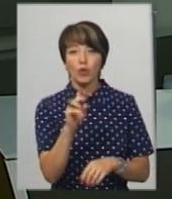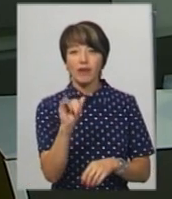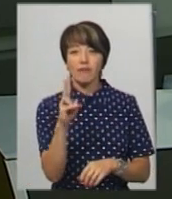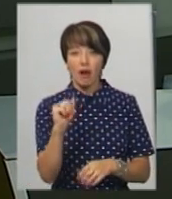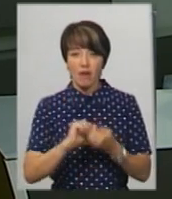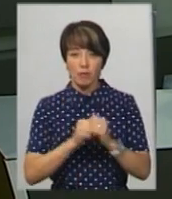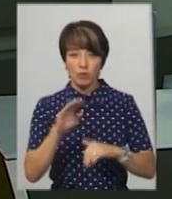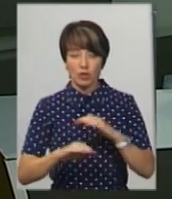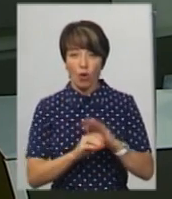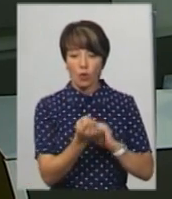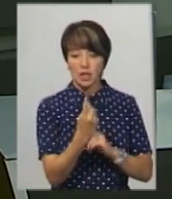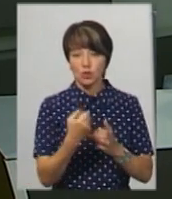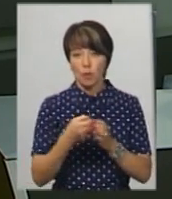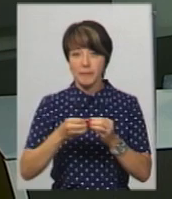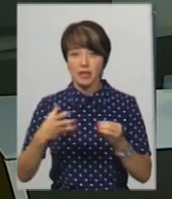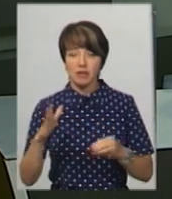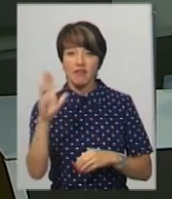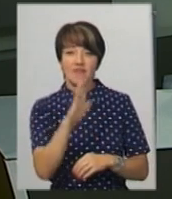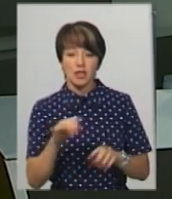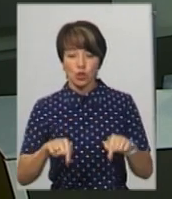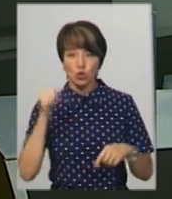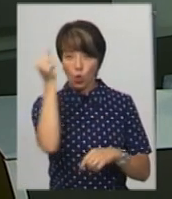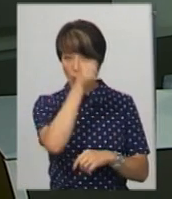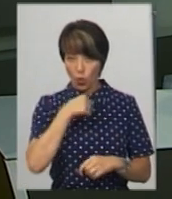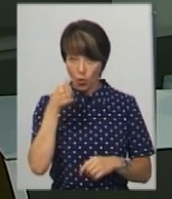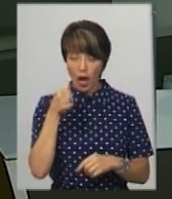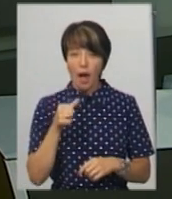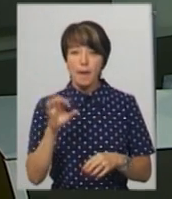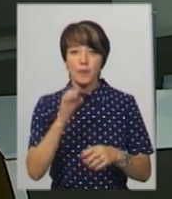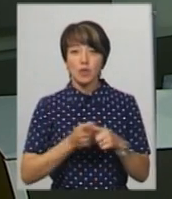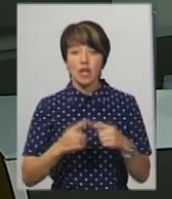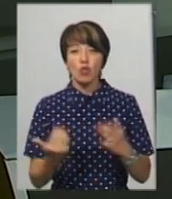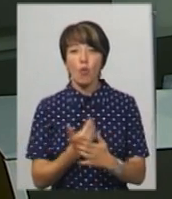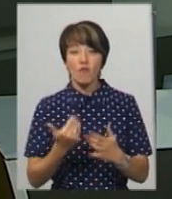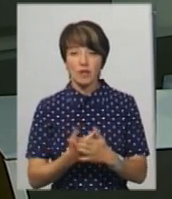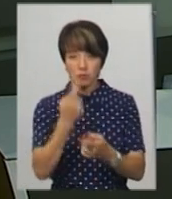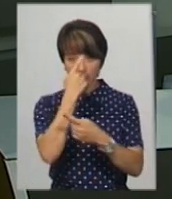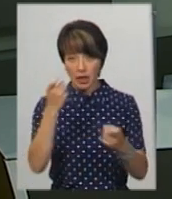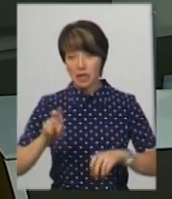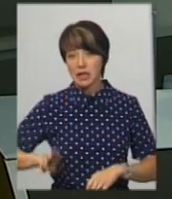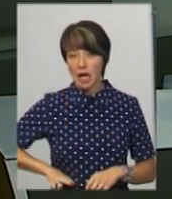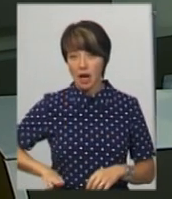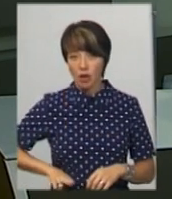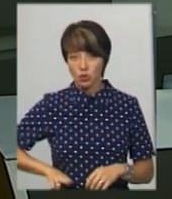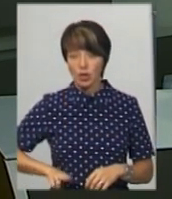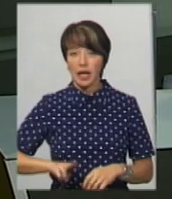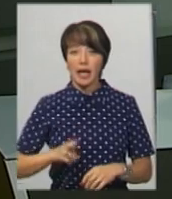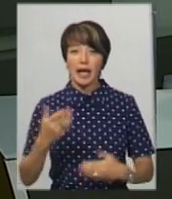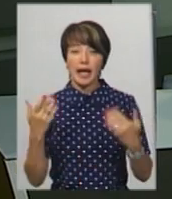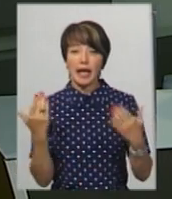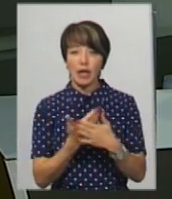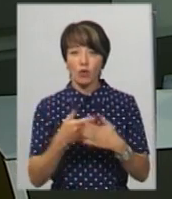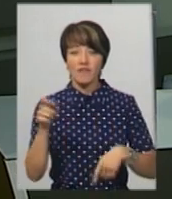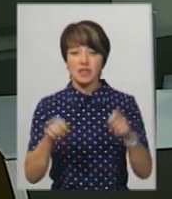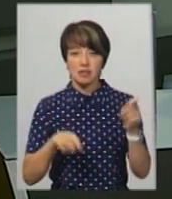тривати в ФС з 11 до 15 вересня цього року. Про це новини на Суспільному повідомила директор кінофестивалю